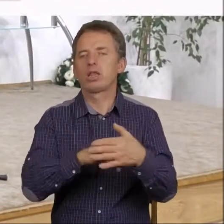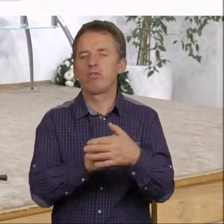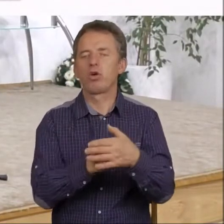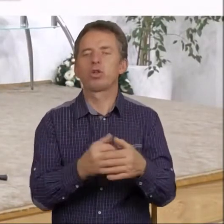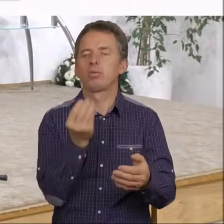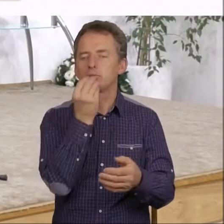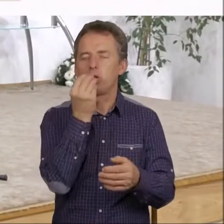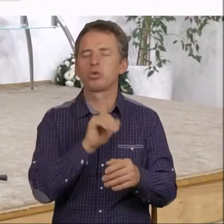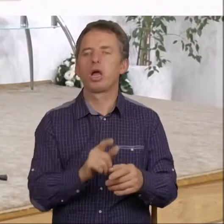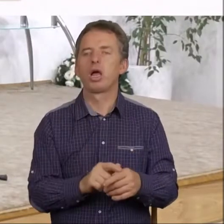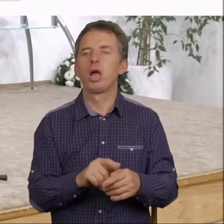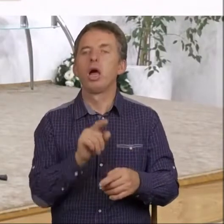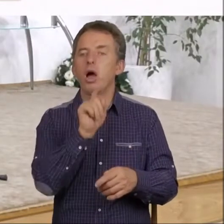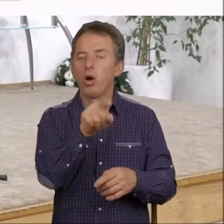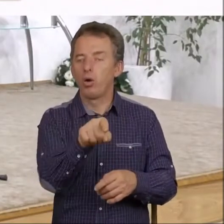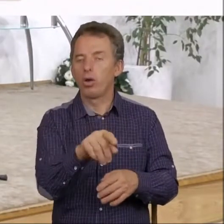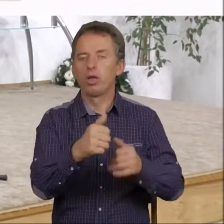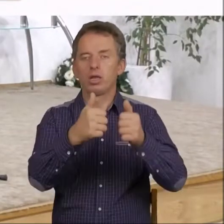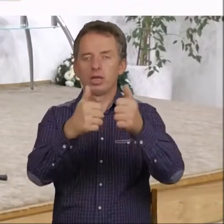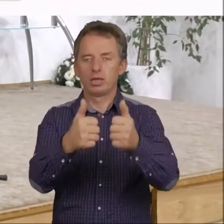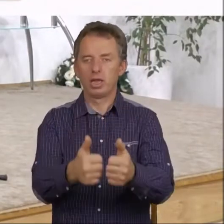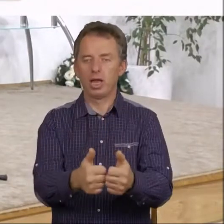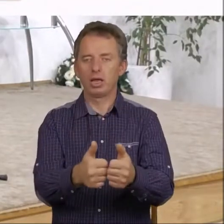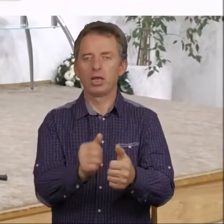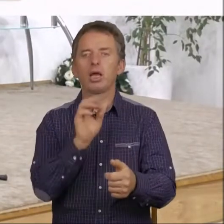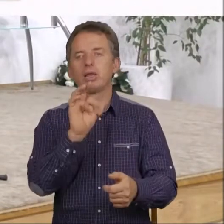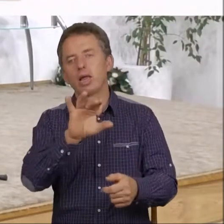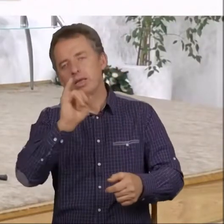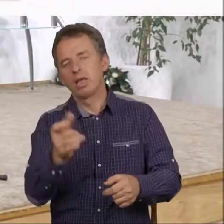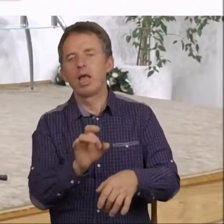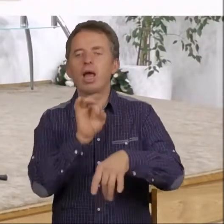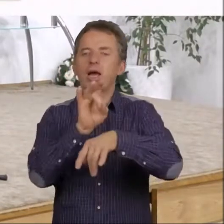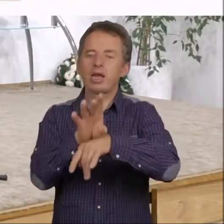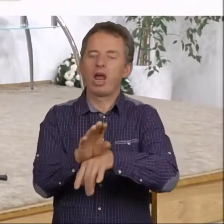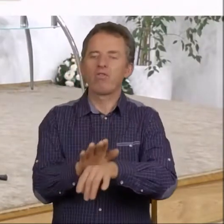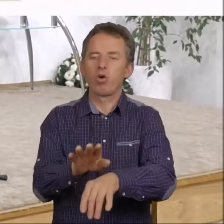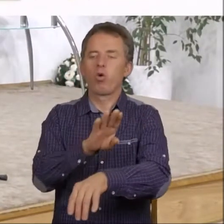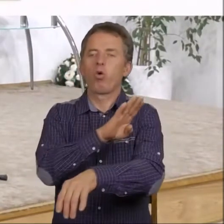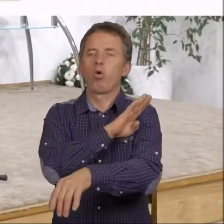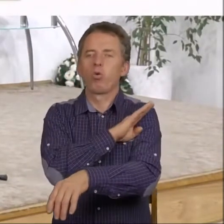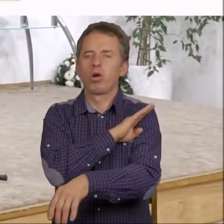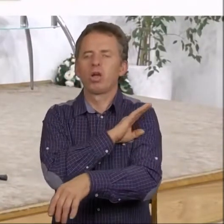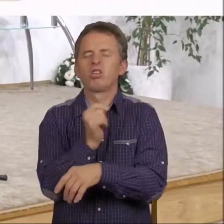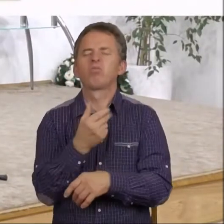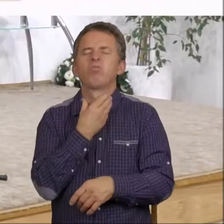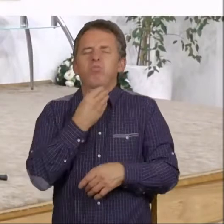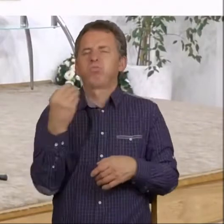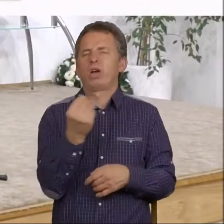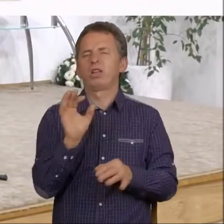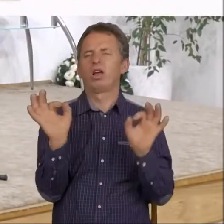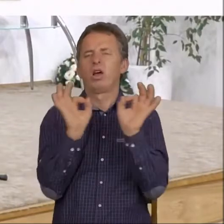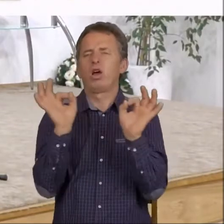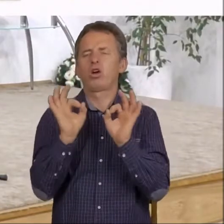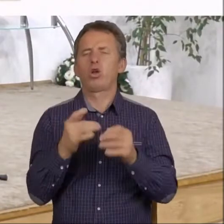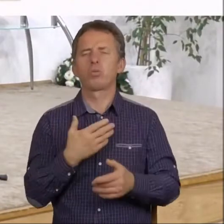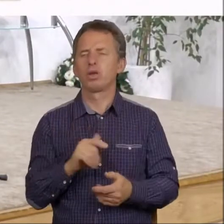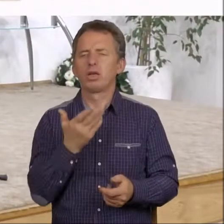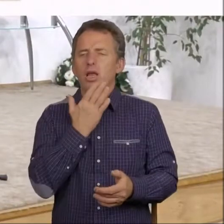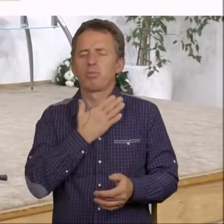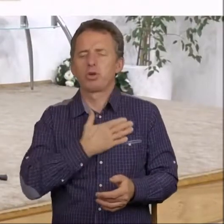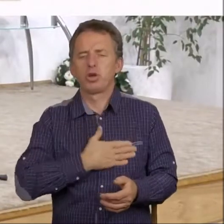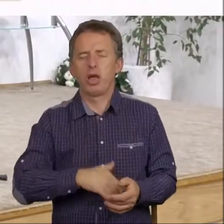ono staje się o takie jak krew z umarłego, coś paskudnego, coś obrzydliwego,